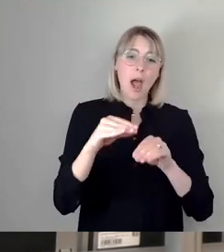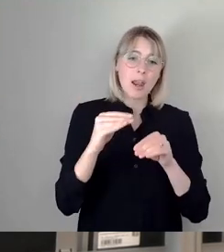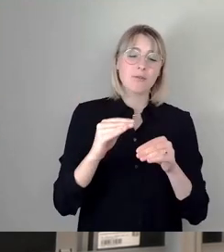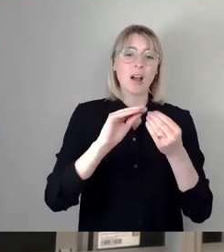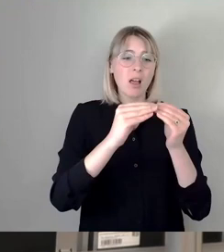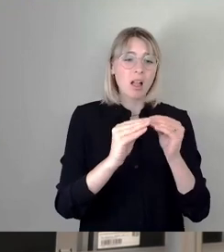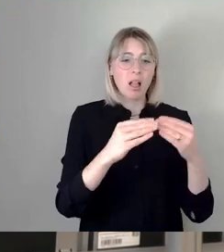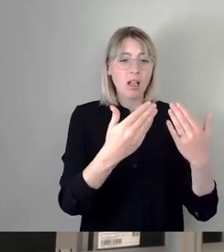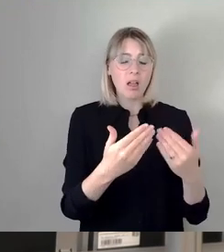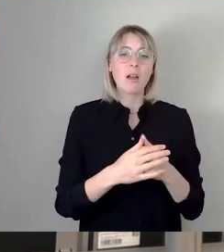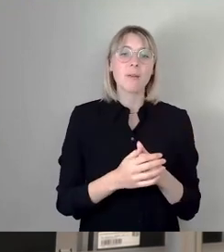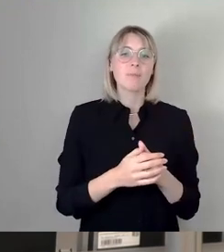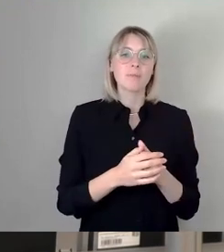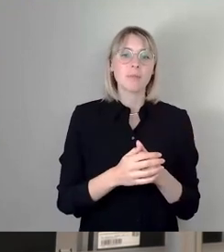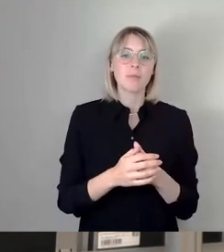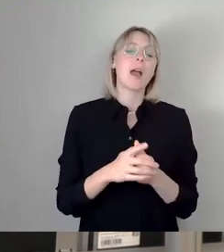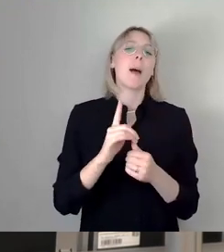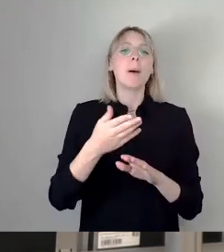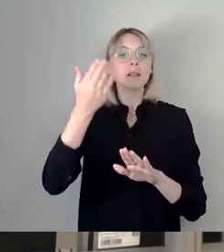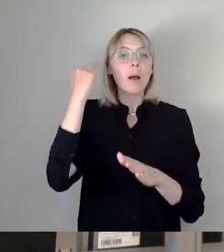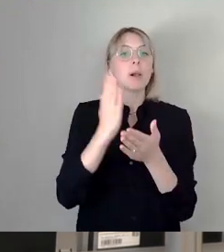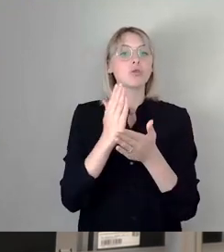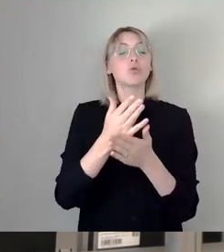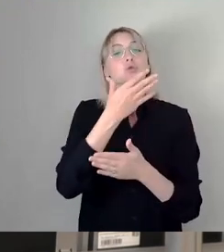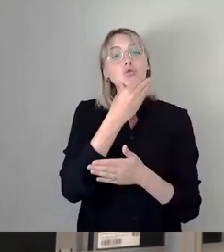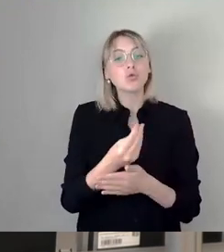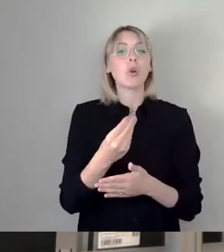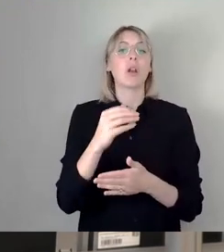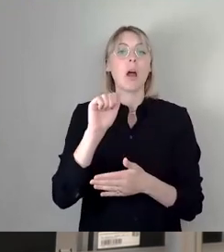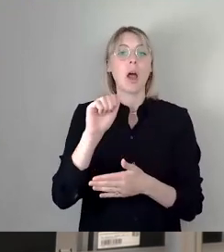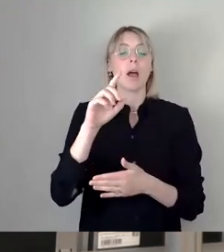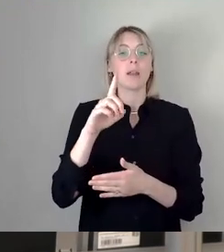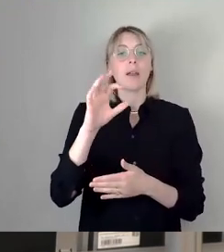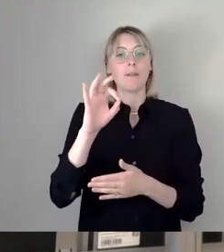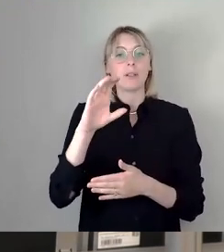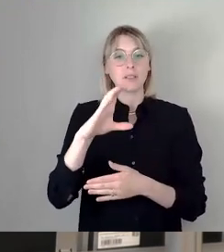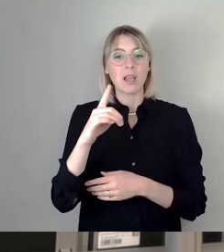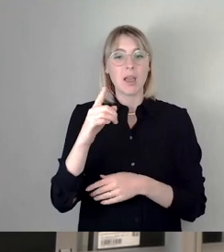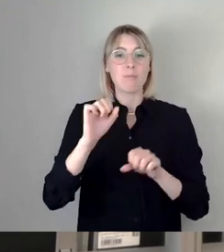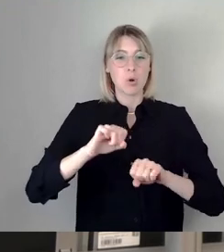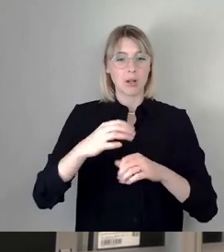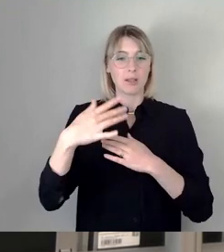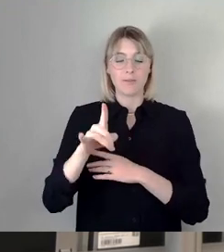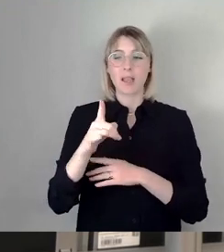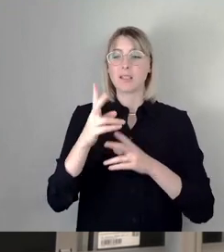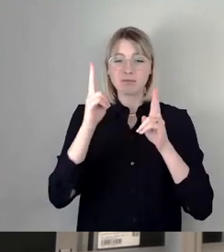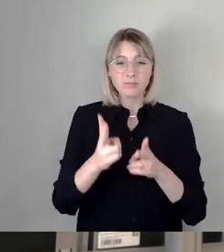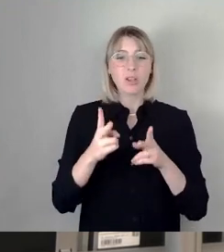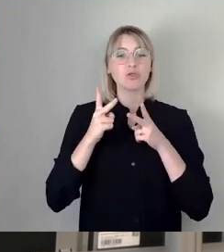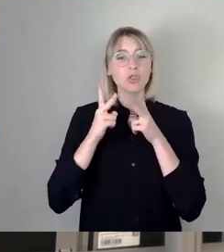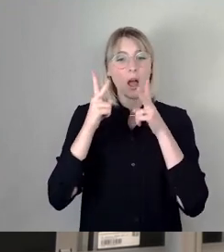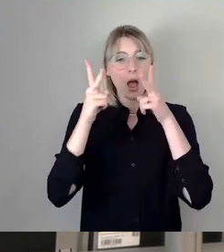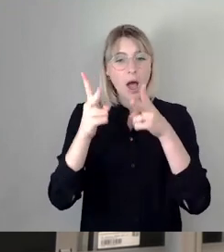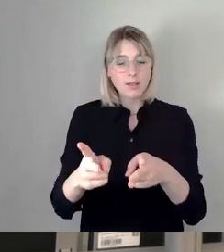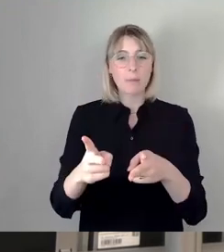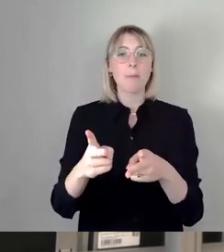es gab mal eine wirklich schöne Variante, die vom ADFC auch bevorzugt wurde, die hätte wirklich eine Straßenbahn gemacht, nämlich eine Bahn,